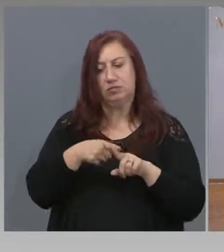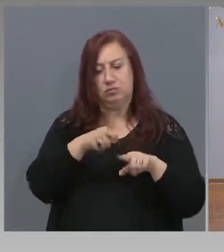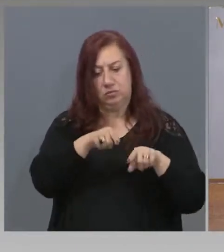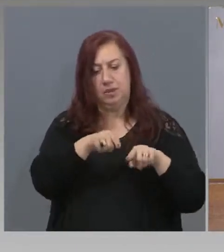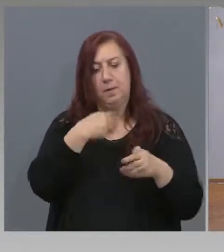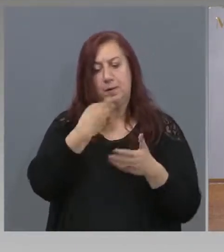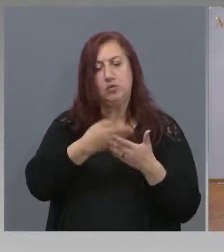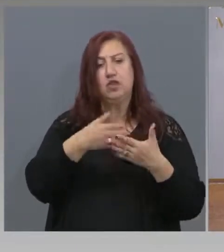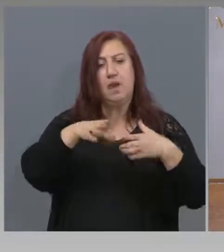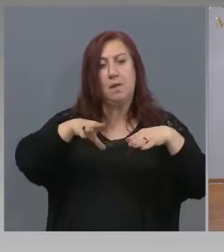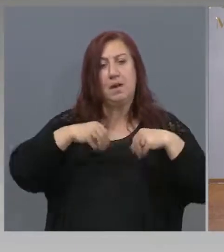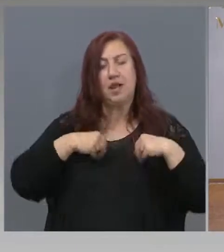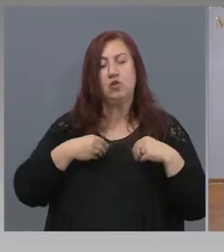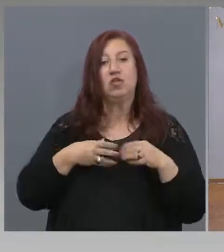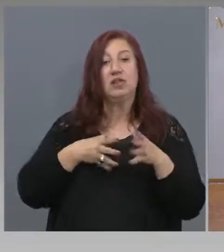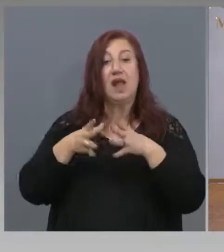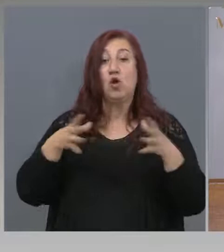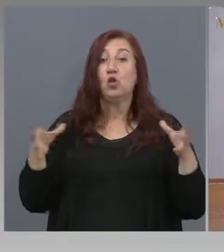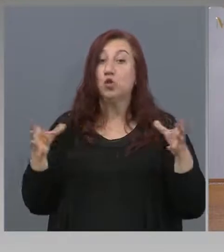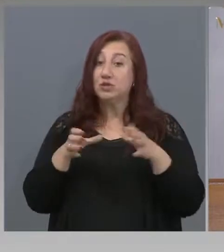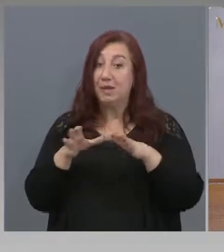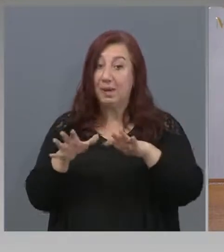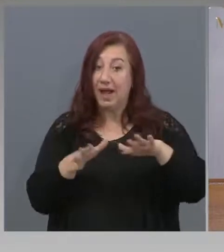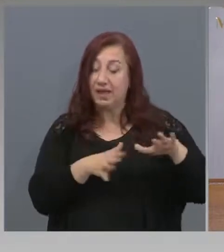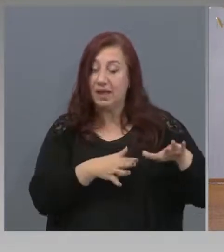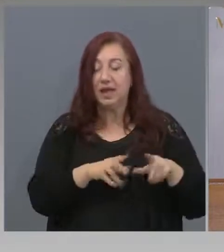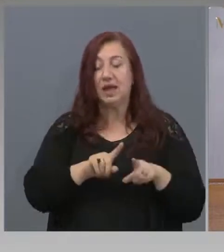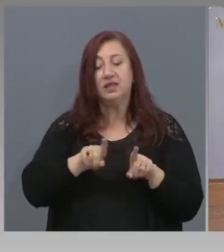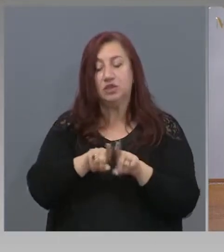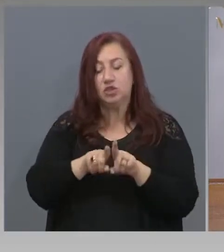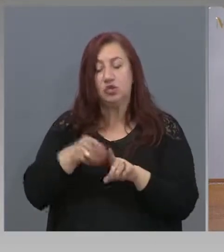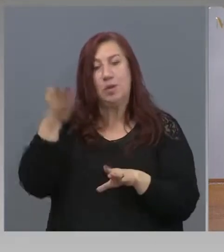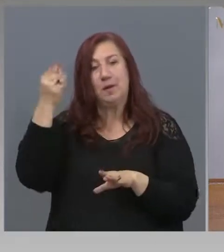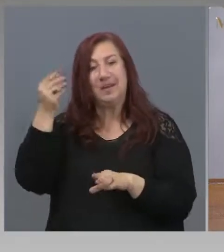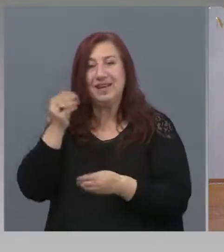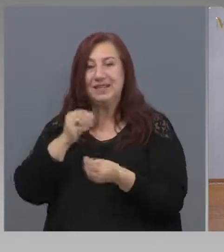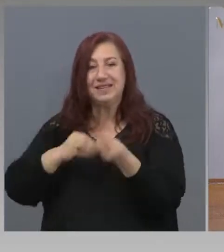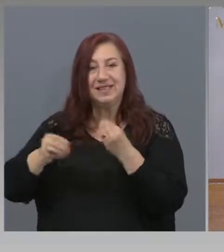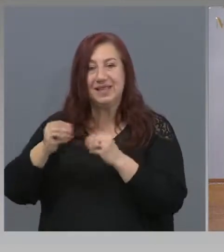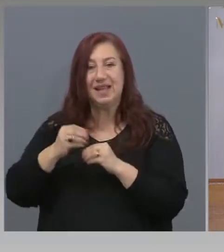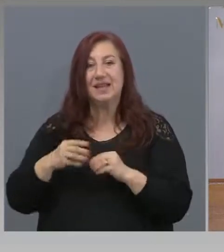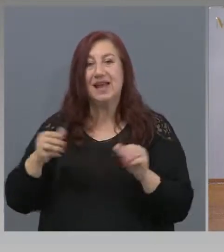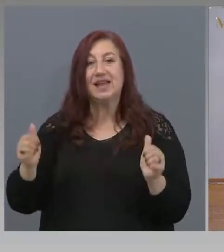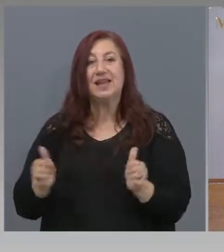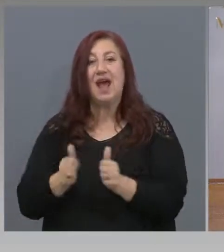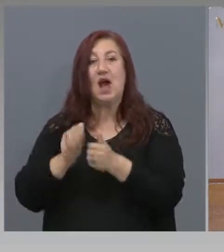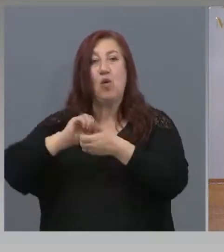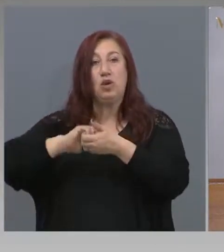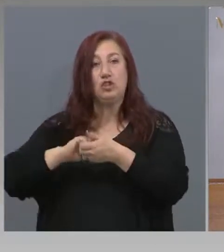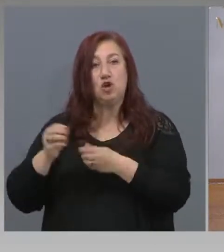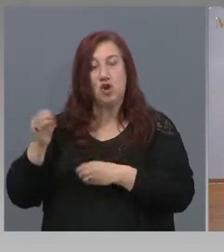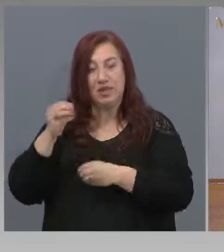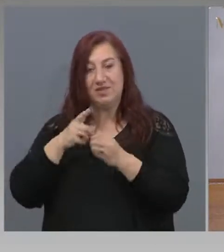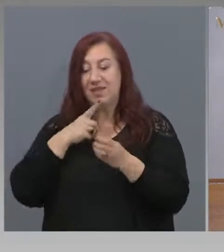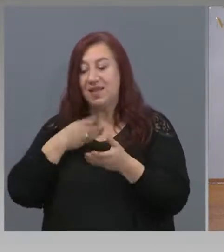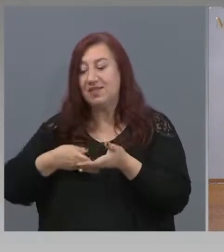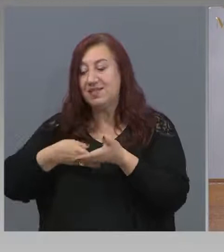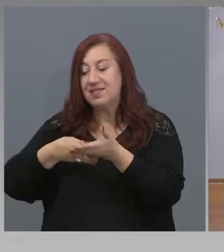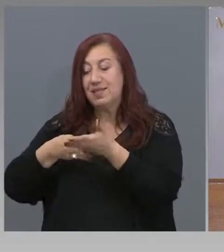при предишни заседания на Коалиционния съвет, е да се подполагат от тези отрасли, които малко ли много